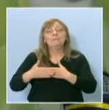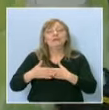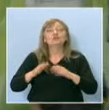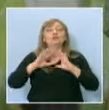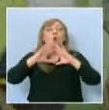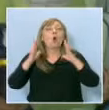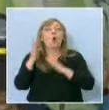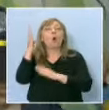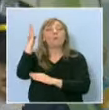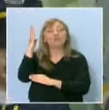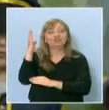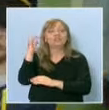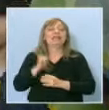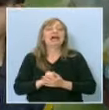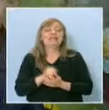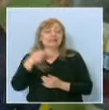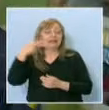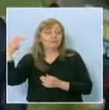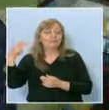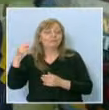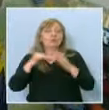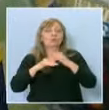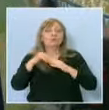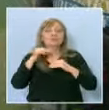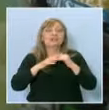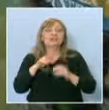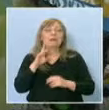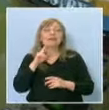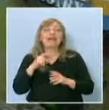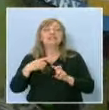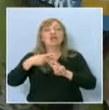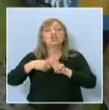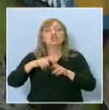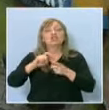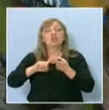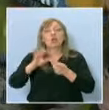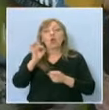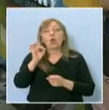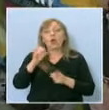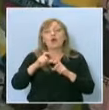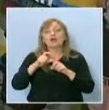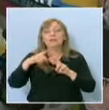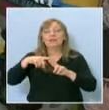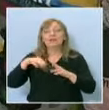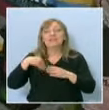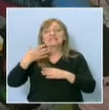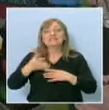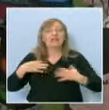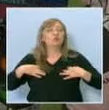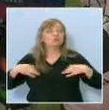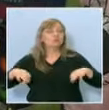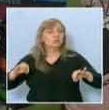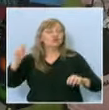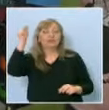общината. Построен от братята Шкорпио, малко след осъбръзението на